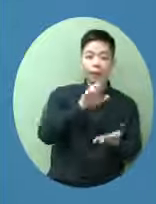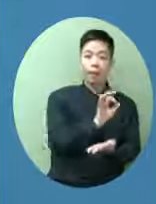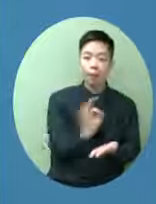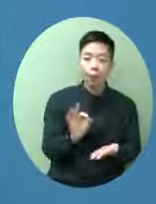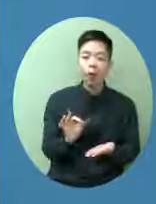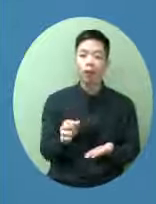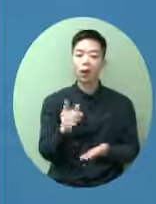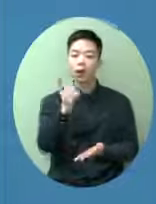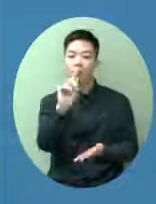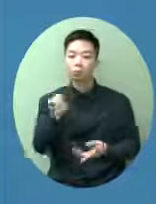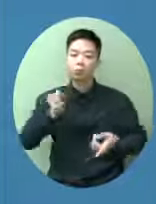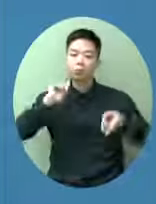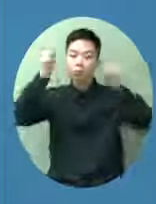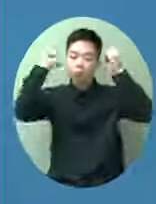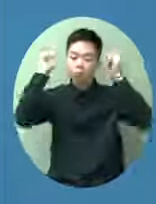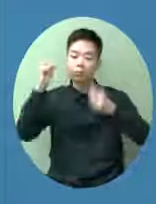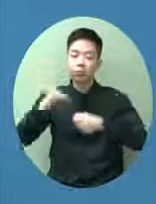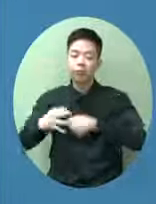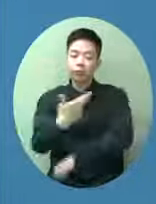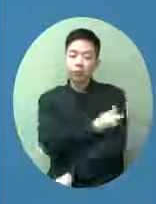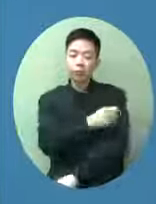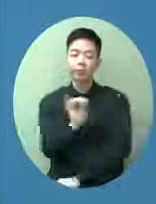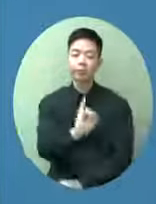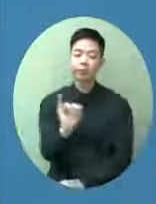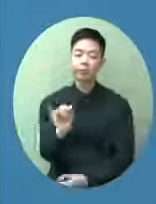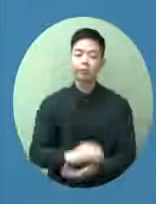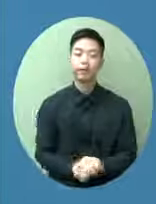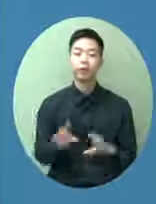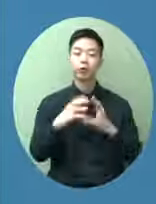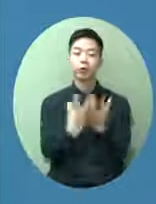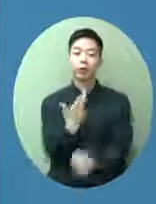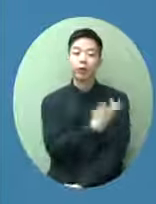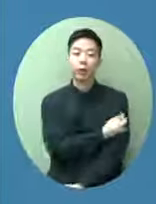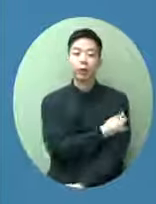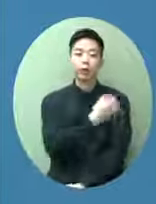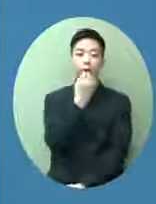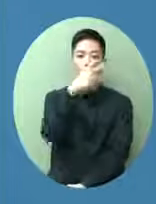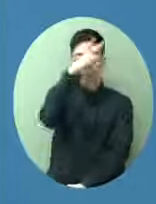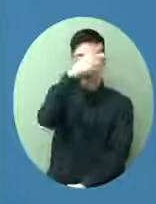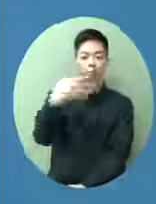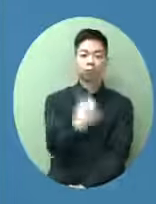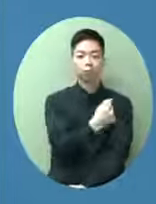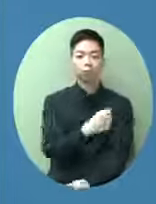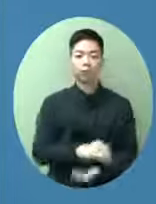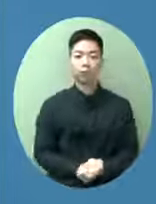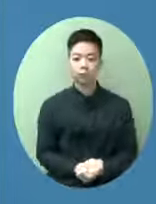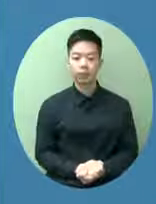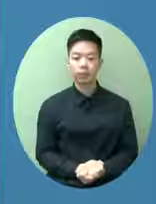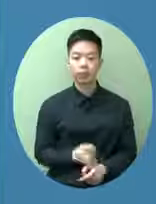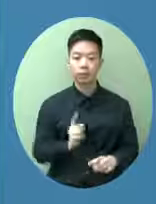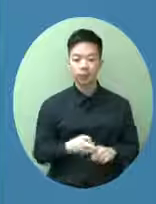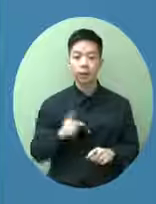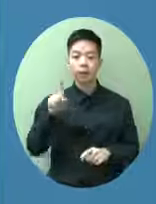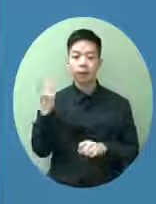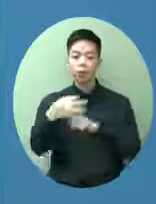所有的疫苗都在政府的疫苗接種計劃以內所以我們一定要知道那個國家是在用什麼制度從